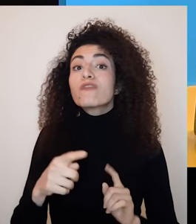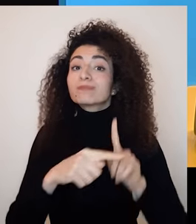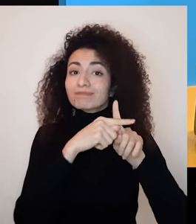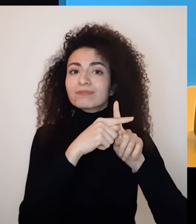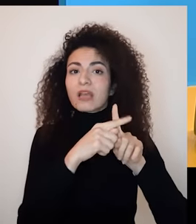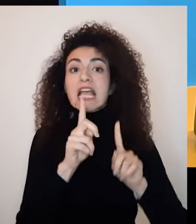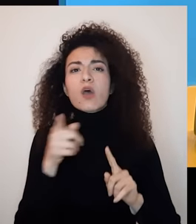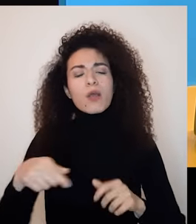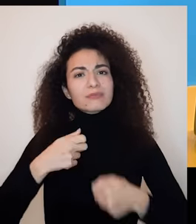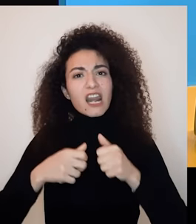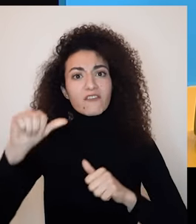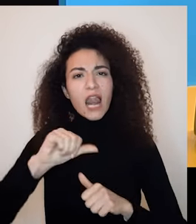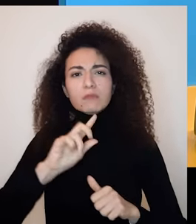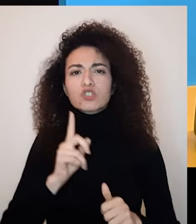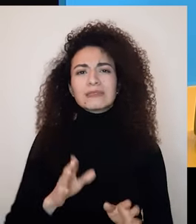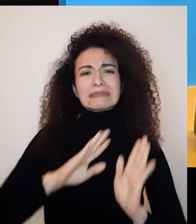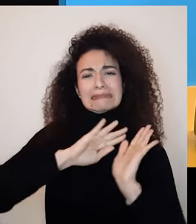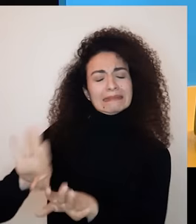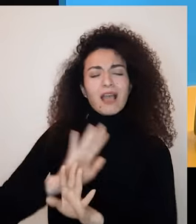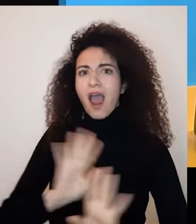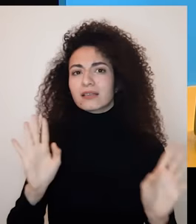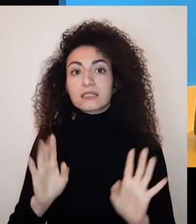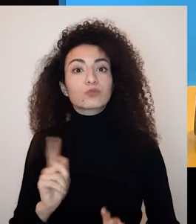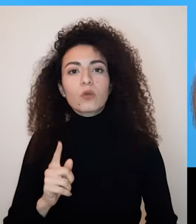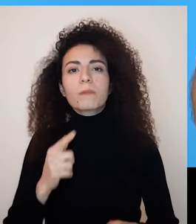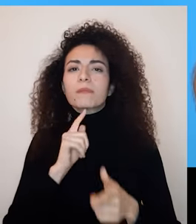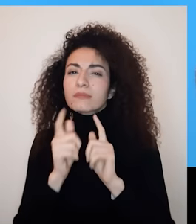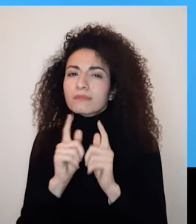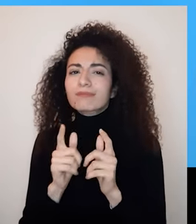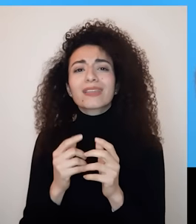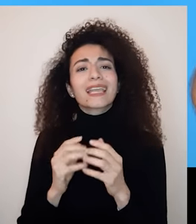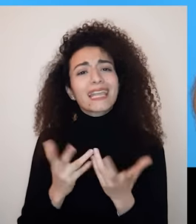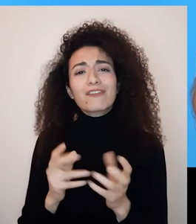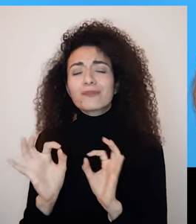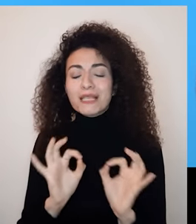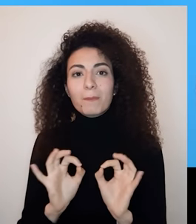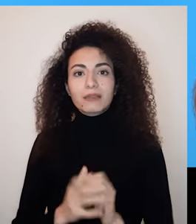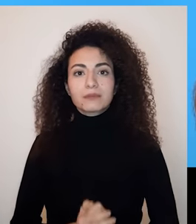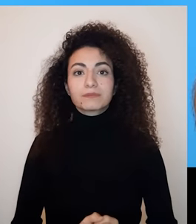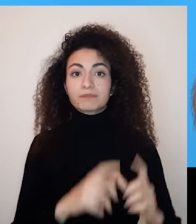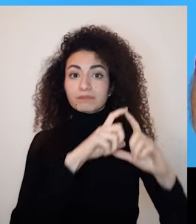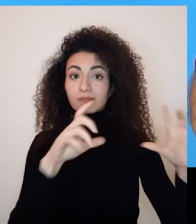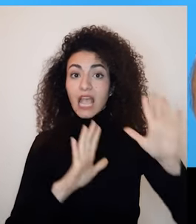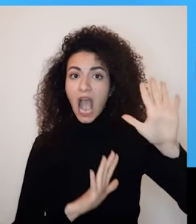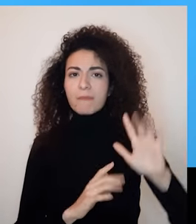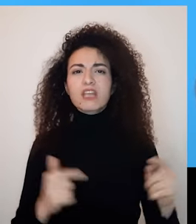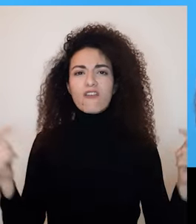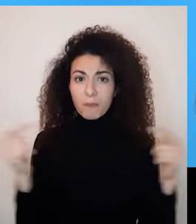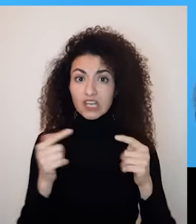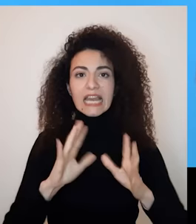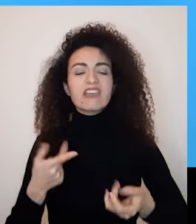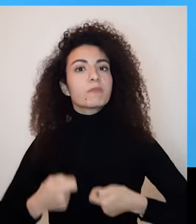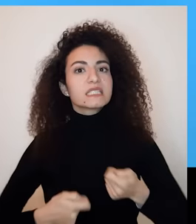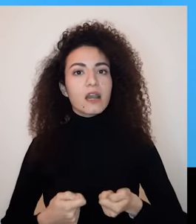من الآخر إن الصديق يرى ما هو جميل عند الآخر بالدرجة الأولى وعندما يقوم الصديق بتصرف خاطئ لا نحكم عليه